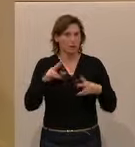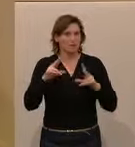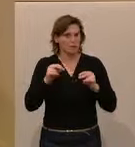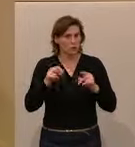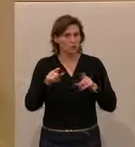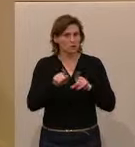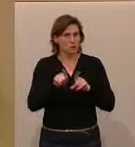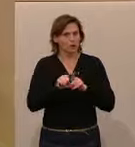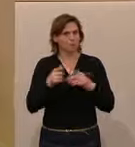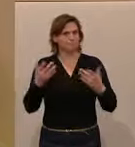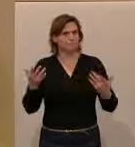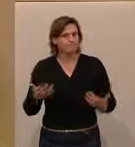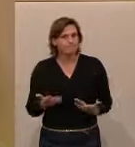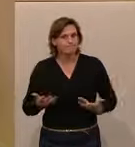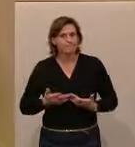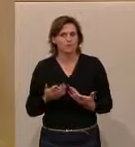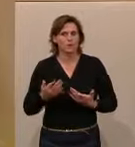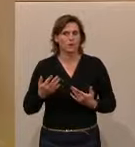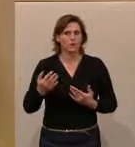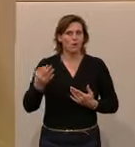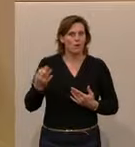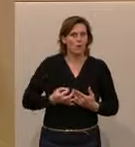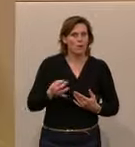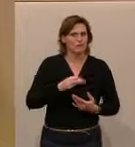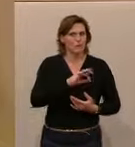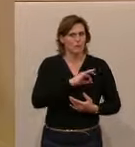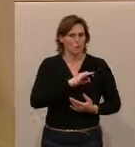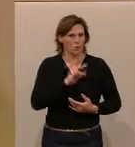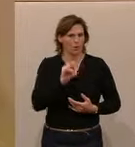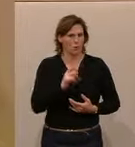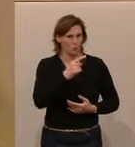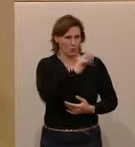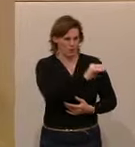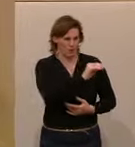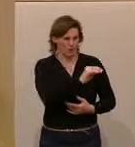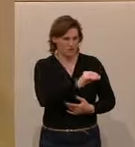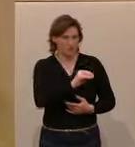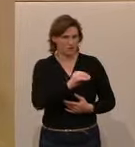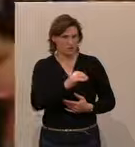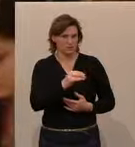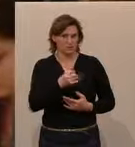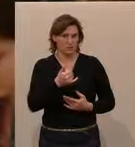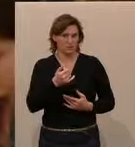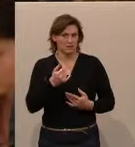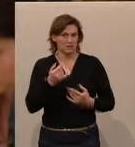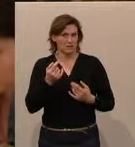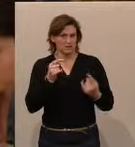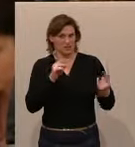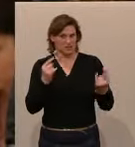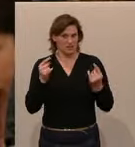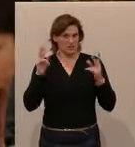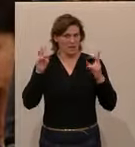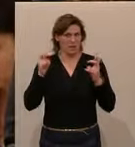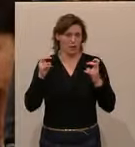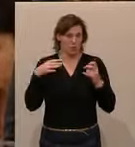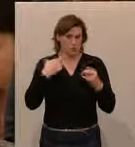aber auch, wenn ich heute, Kollege Kucher, zu dieser schwerwiegenden Thematik nichts anderes